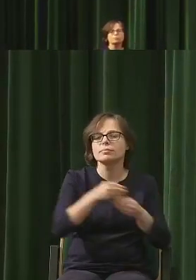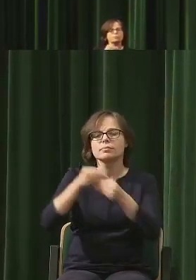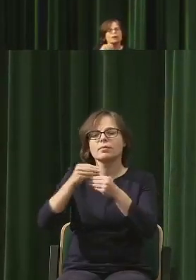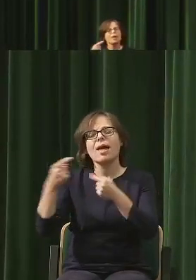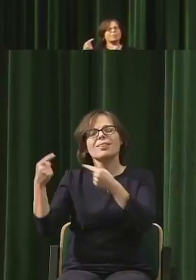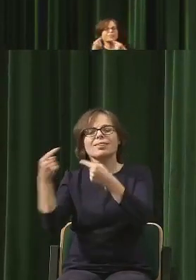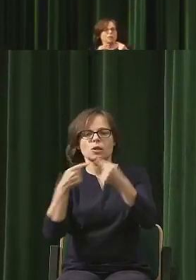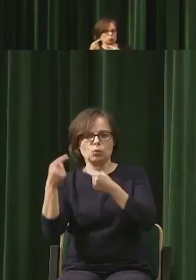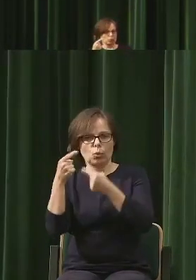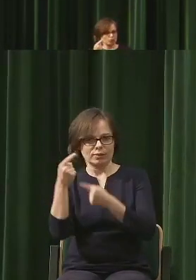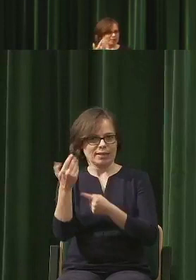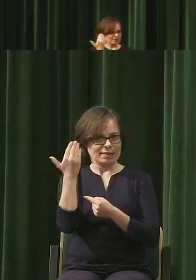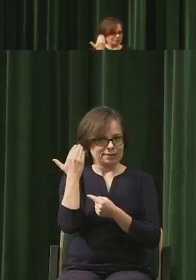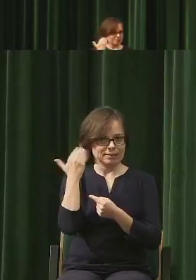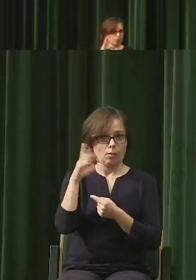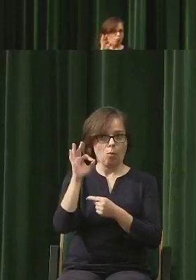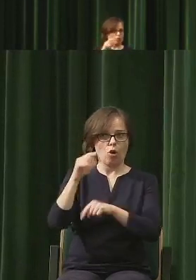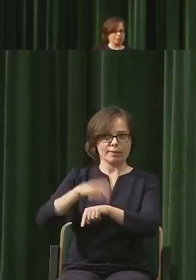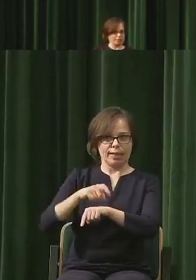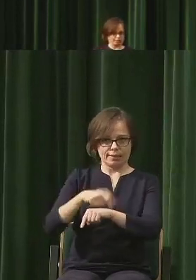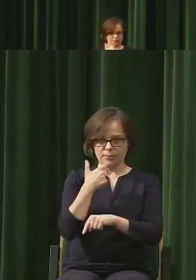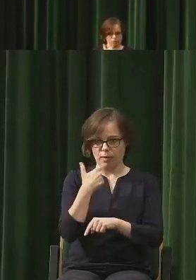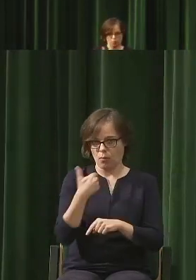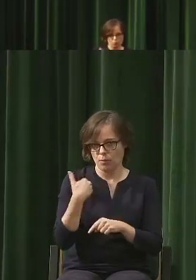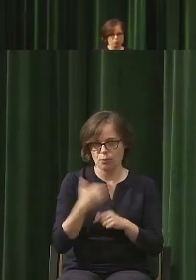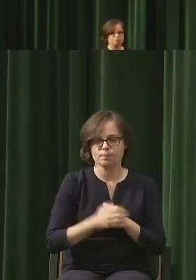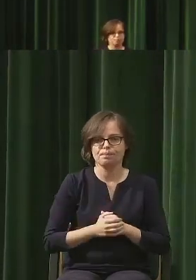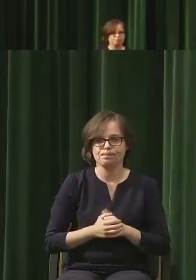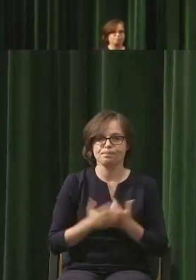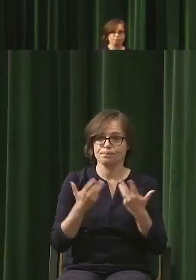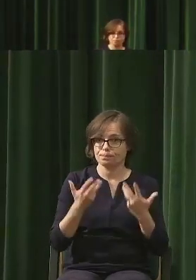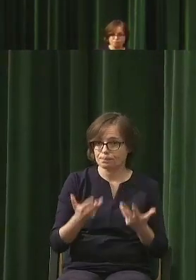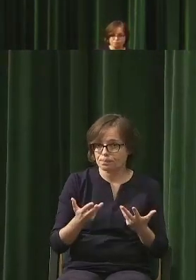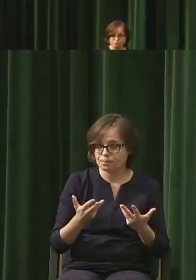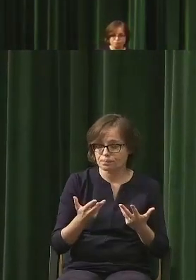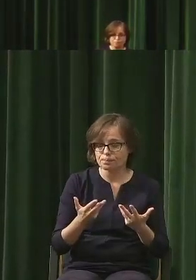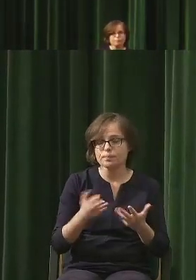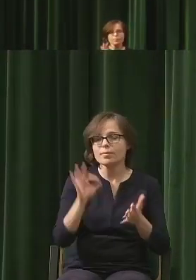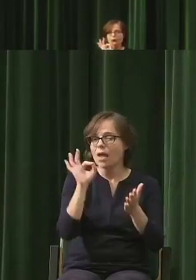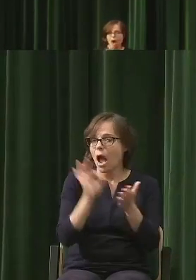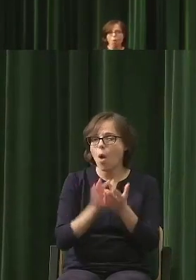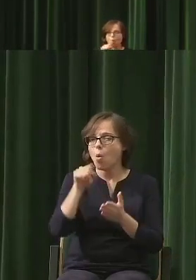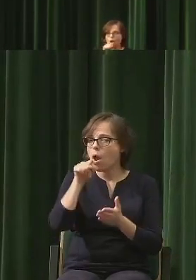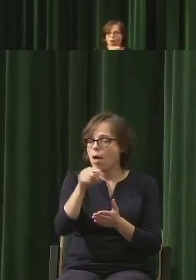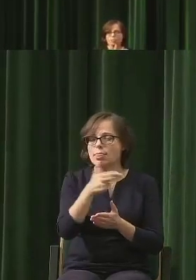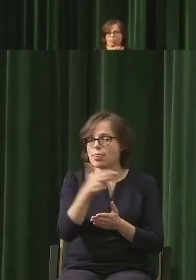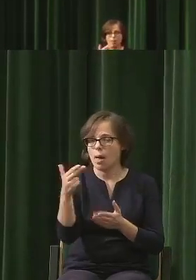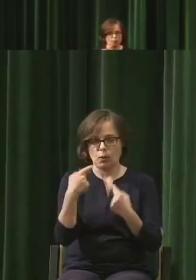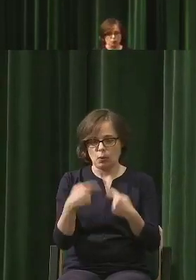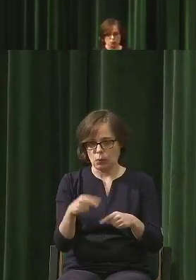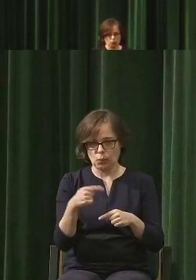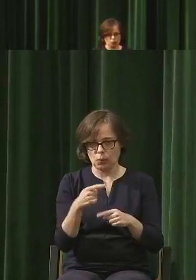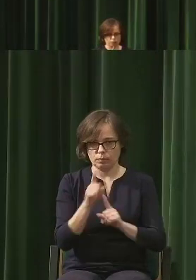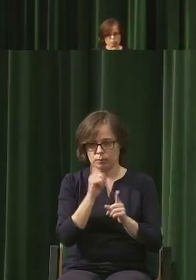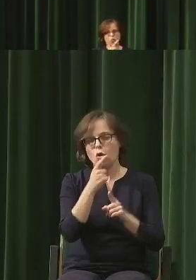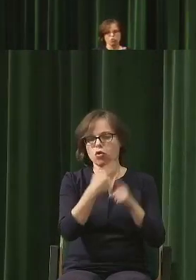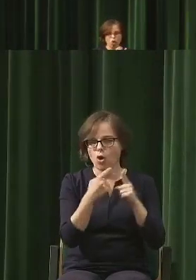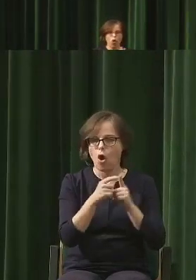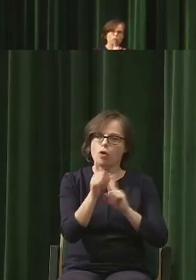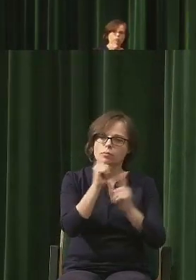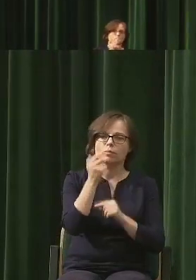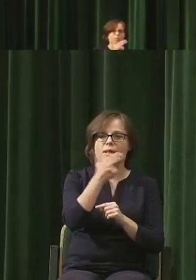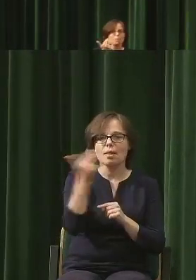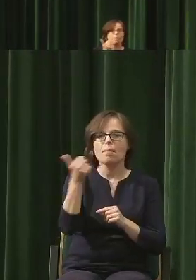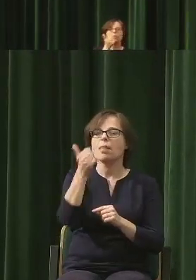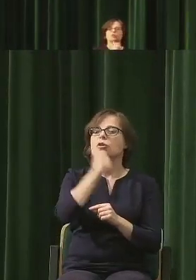szansy, bo czasu aż za dużo nie było, ale no właśnie, o tym akurat nie mówiliśmy, troszeczkę dotknęliśmy kwestii zielonej modernizacji